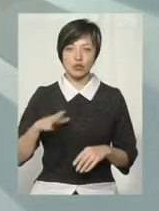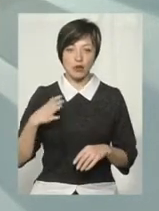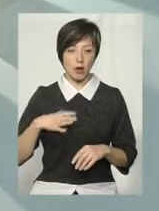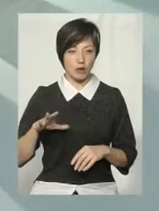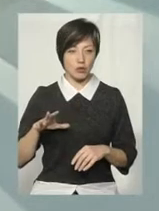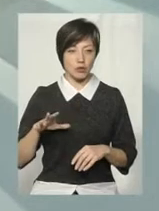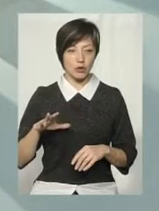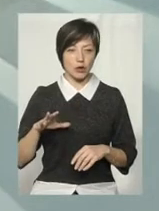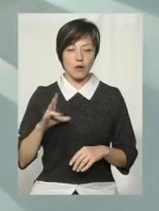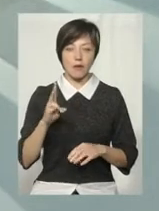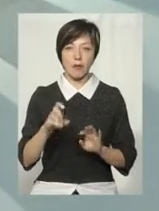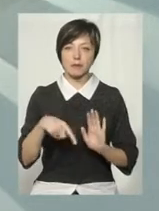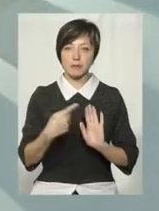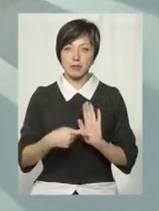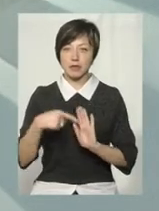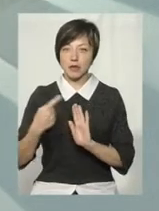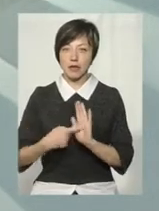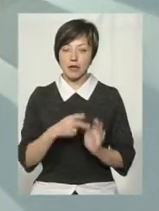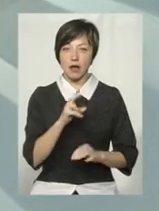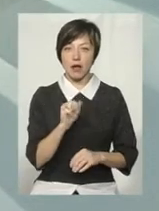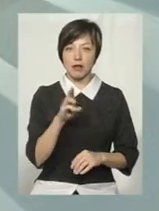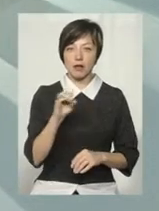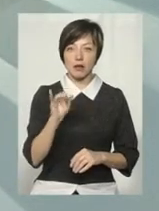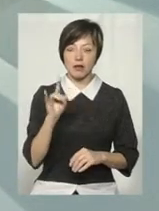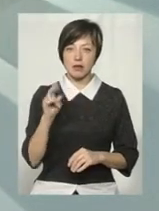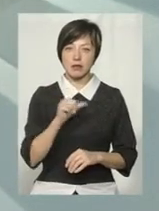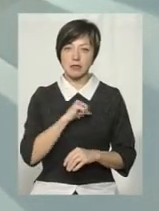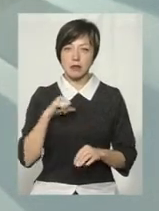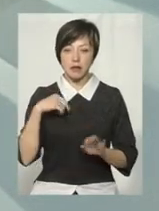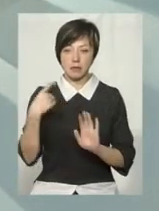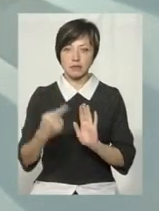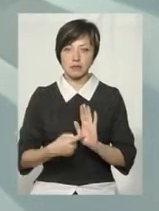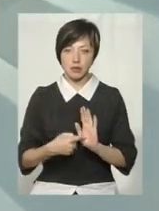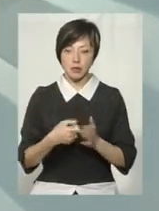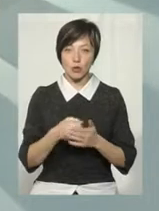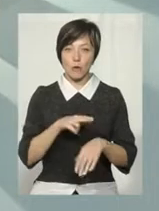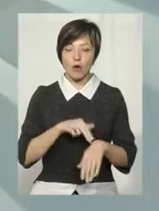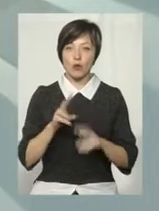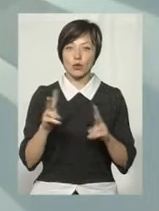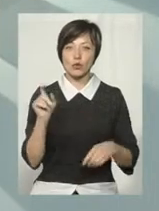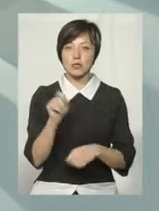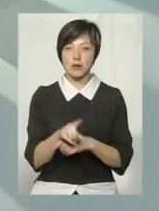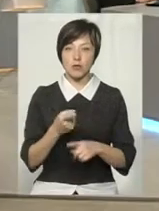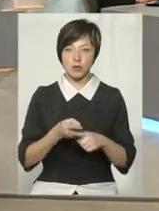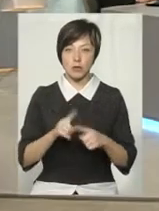на поставлені запитання, навіть Катерина сама поставила запитання до правоохоронців, хто є замовником в даному випадку, вже